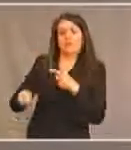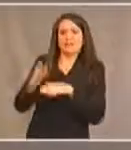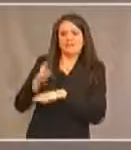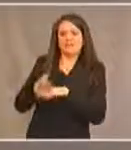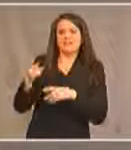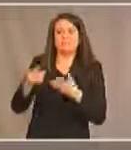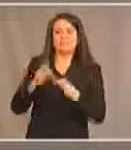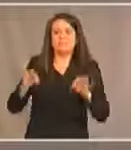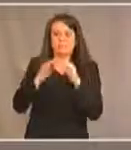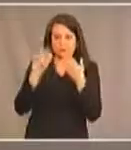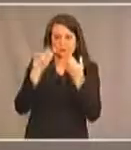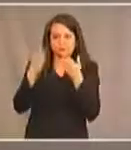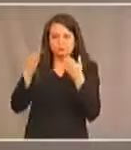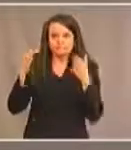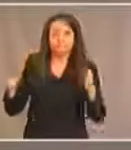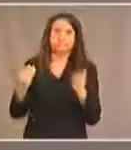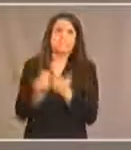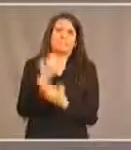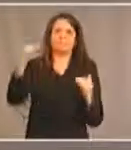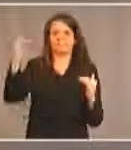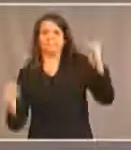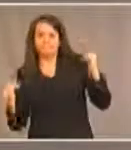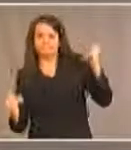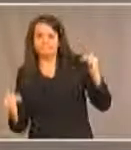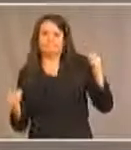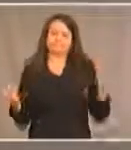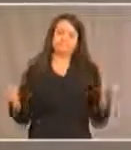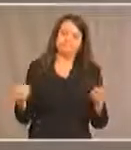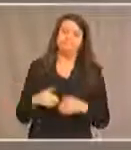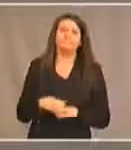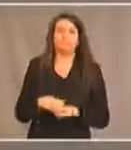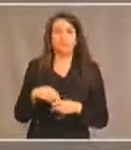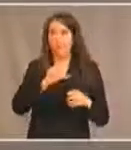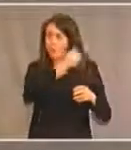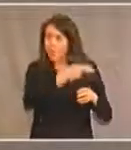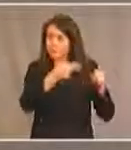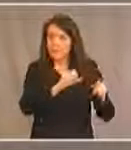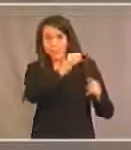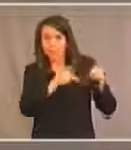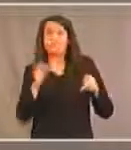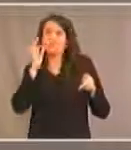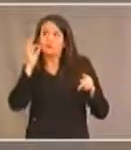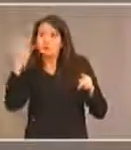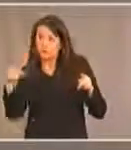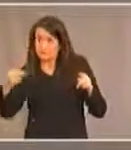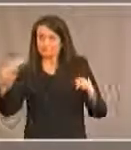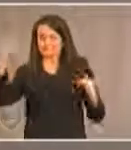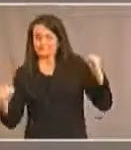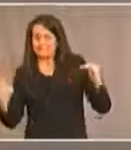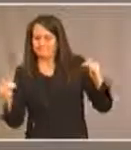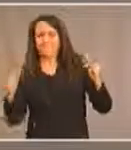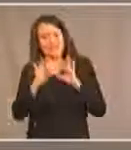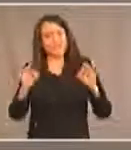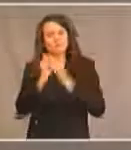élargirait encore plus le fossé entre les Autochtones et les autres personnes ayant des handicaps. Et cette loi, donc,